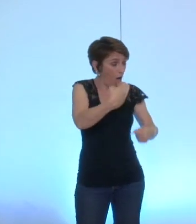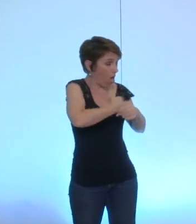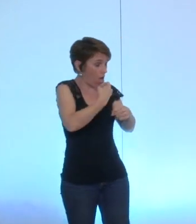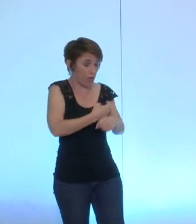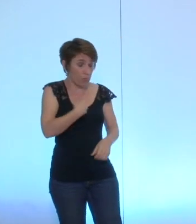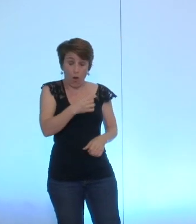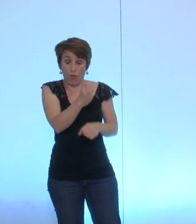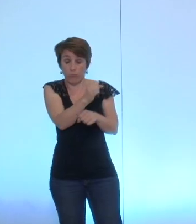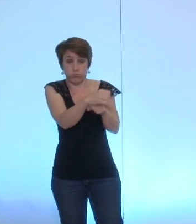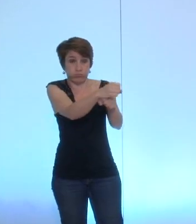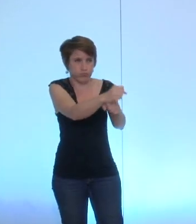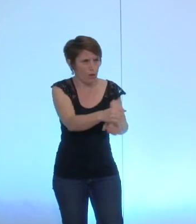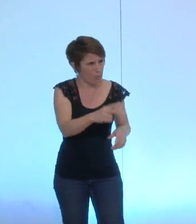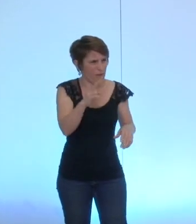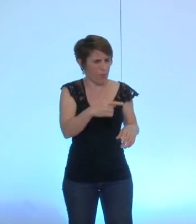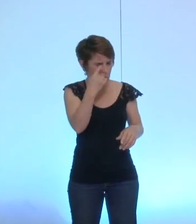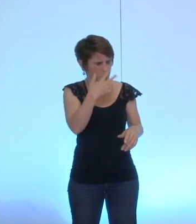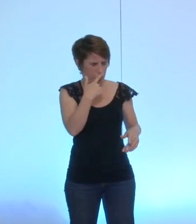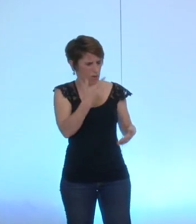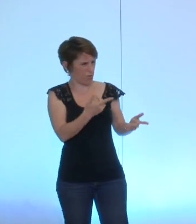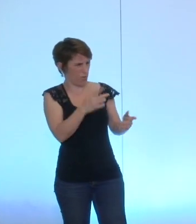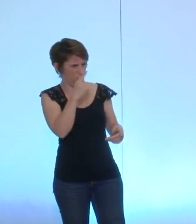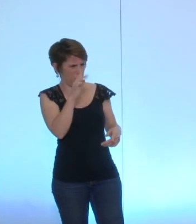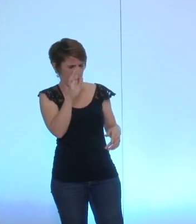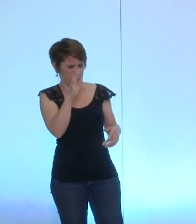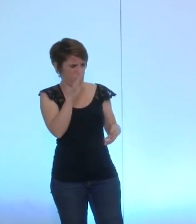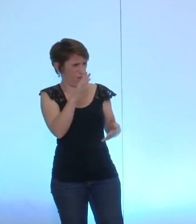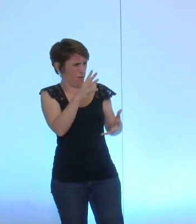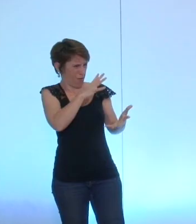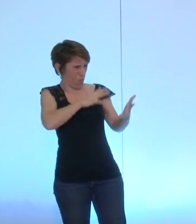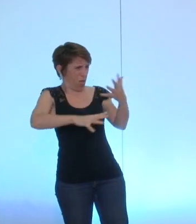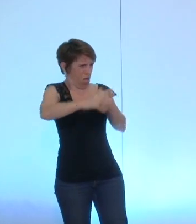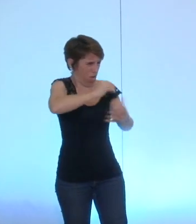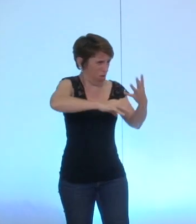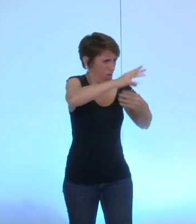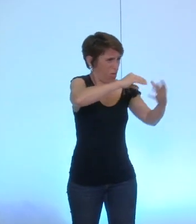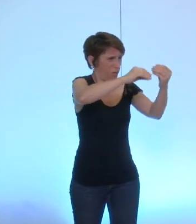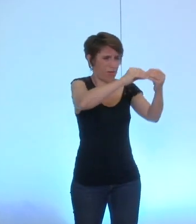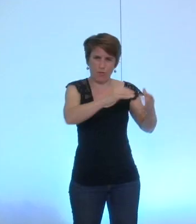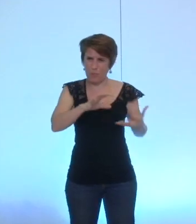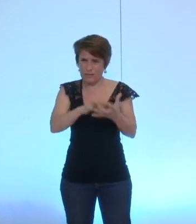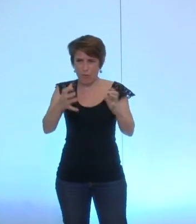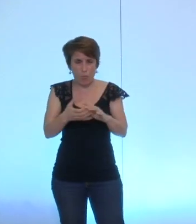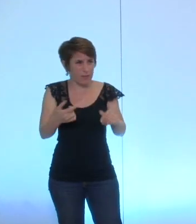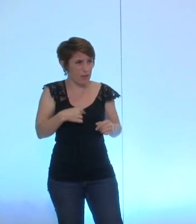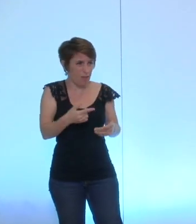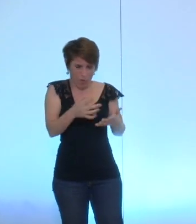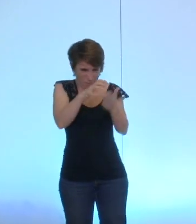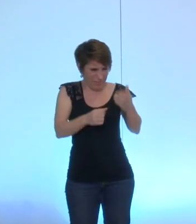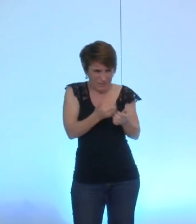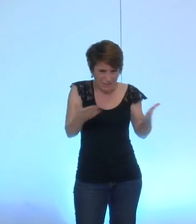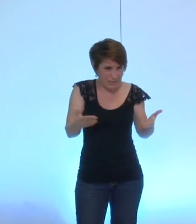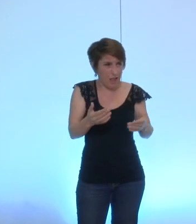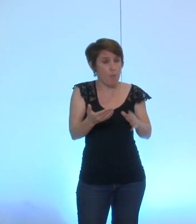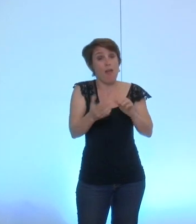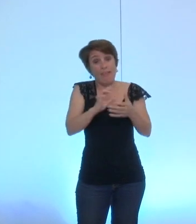taquin ça commence à devenir tordu surtout pourquoi quelque chose de simple en enlevant la dernière phrase pose autant de problèmes que ça intégré dans le règlement